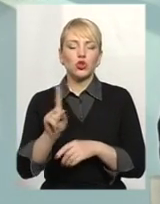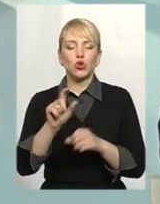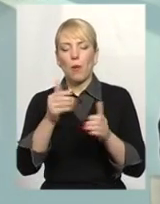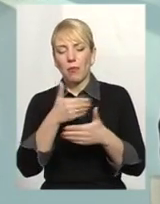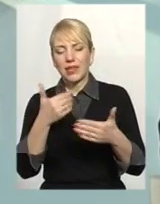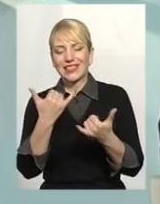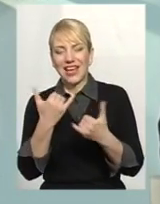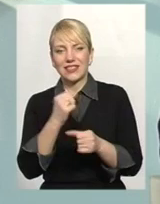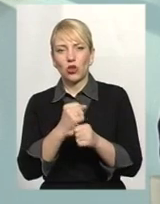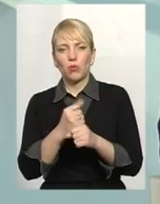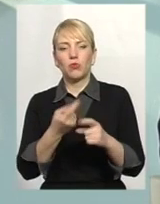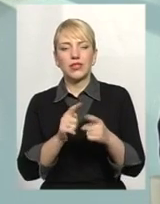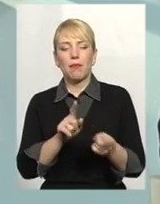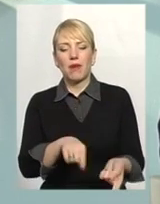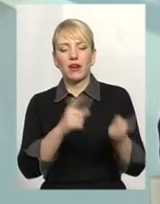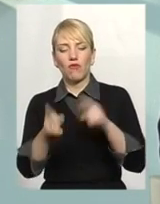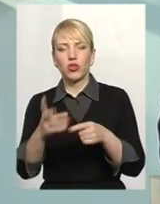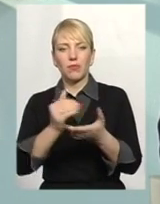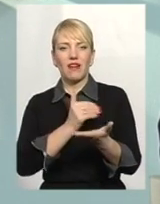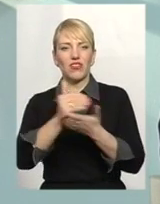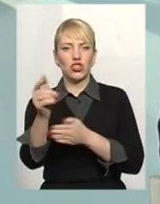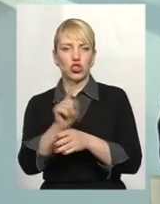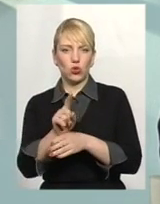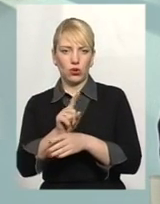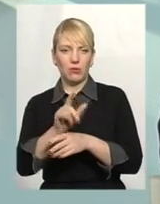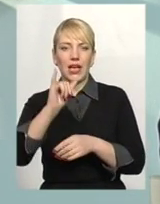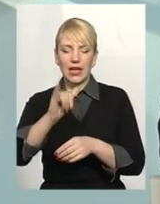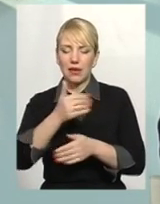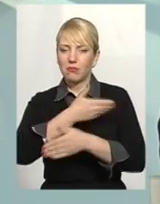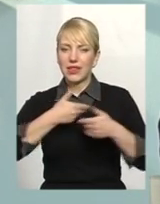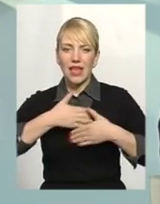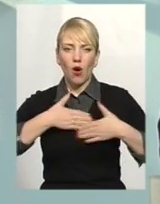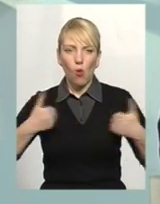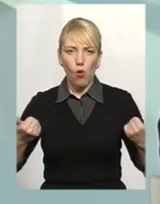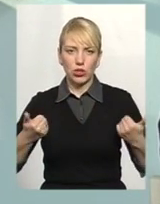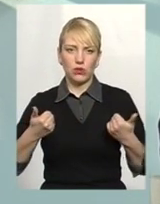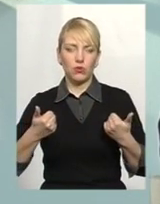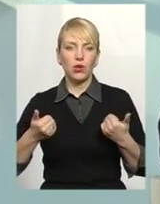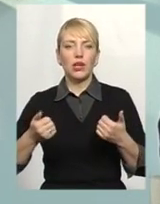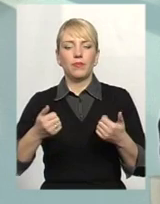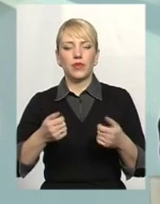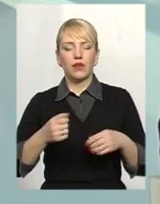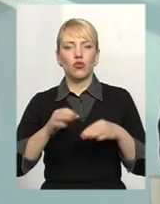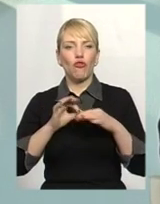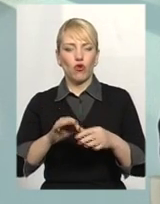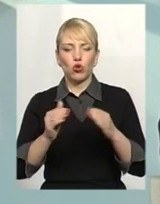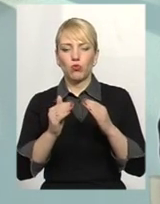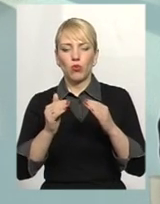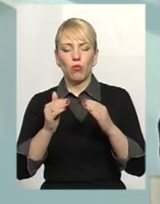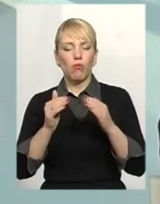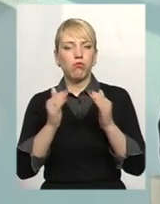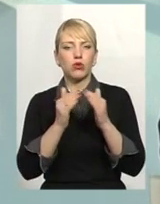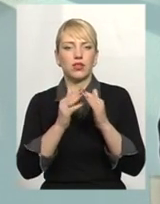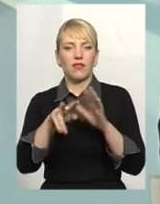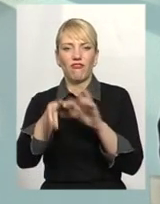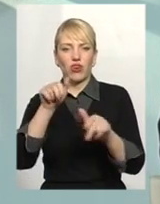чи робимо, це тільки переводимо на граничні норми. Ми не хочемо доводити, скажімо, будинки до відключення. Про